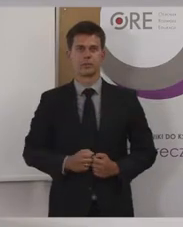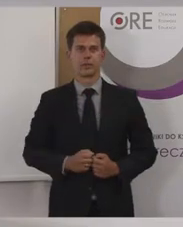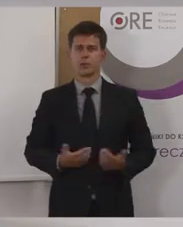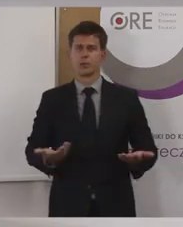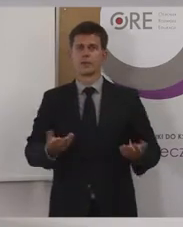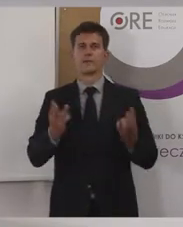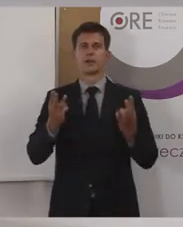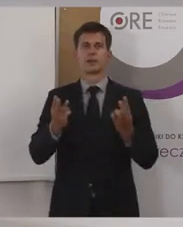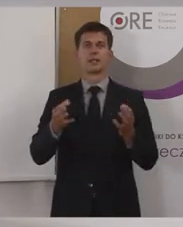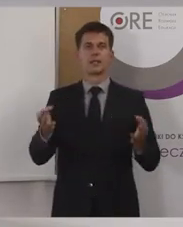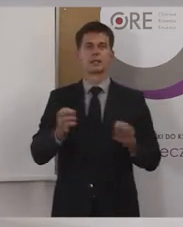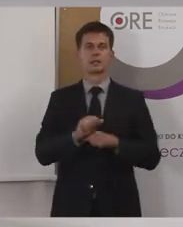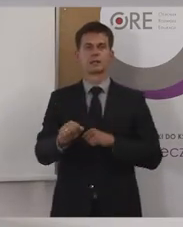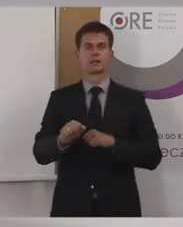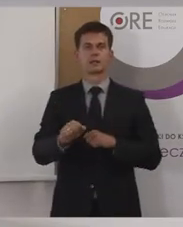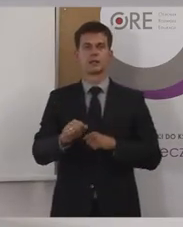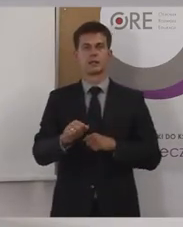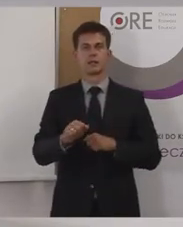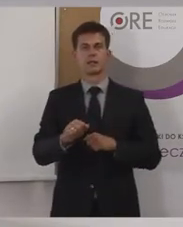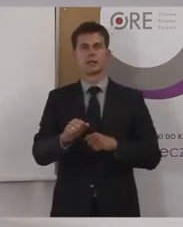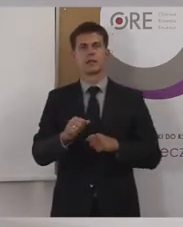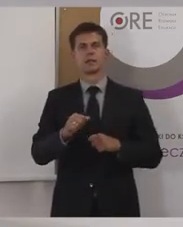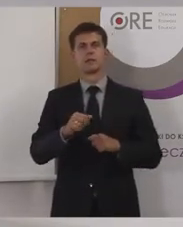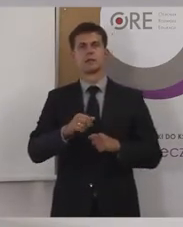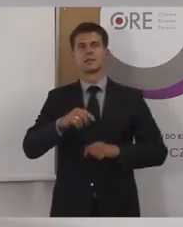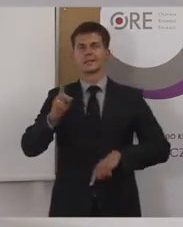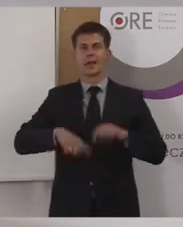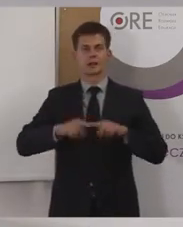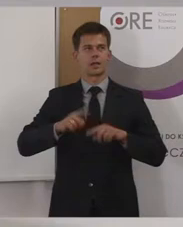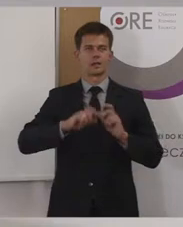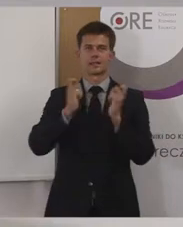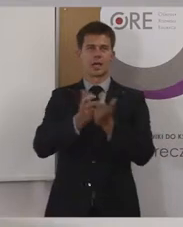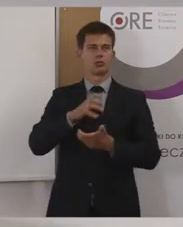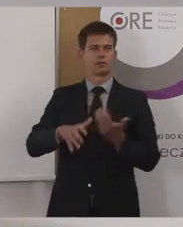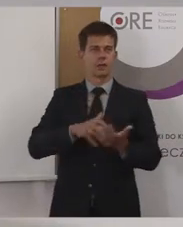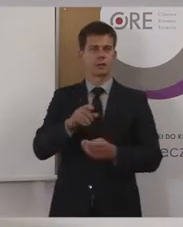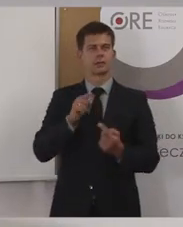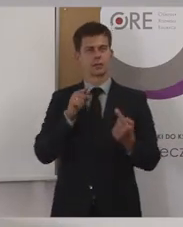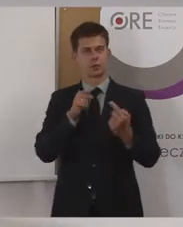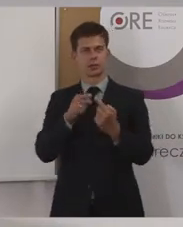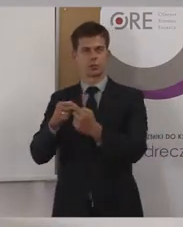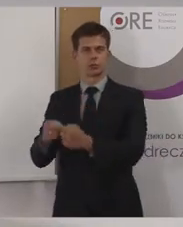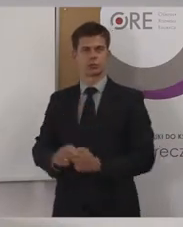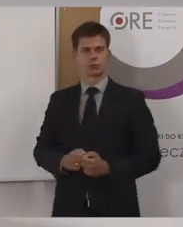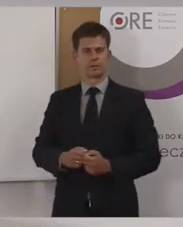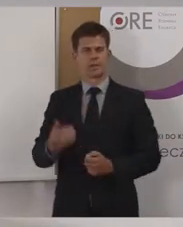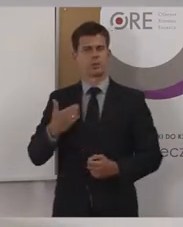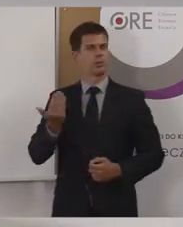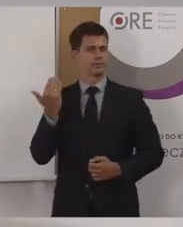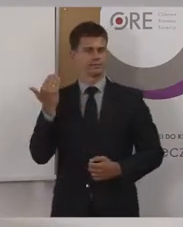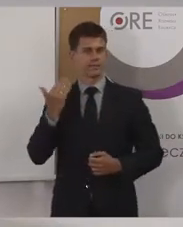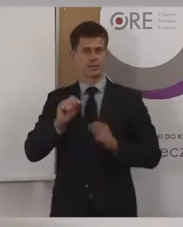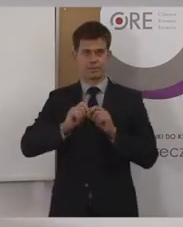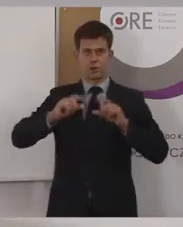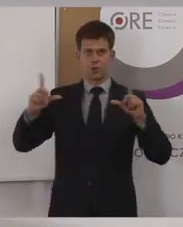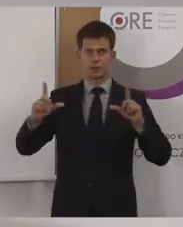zgodnie z powszechnie obowiązującymi i uznanymi standardami dostępności. Tutaj wcześniej, na wcześniejszej prezentacji